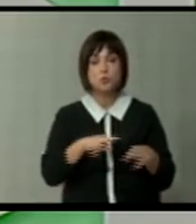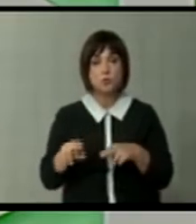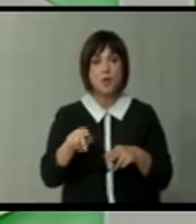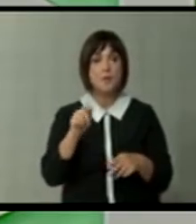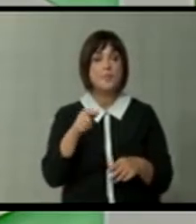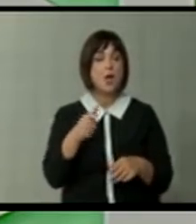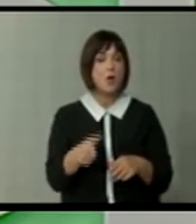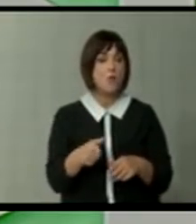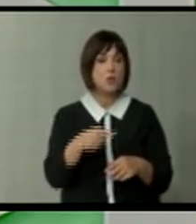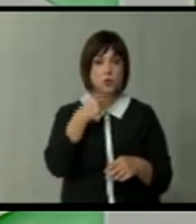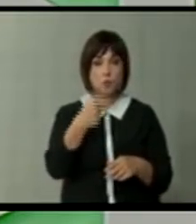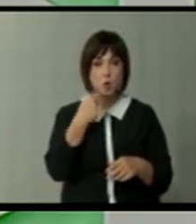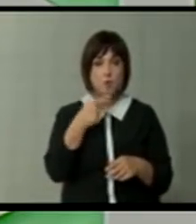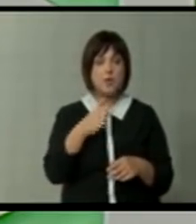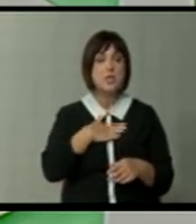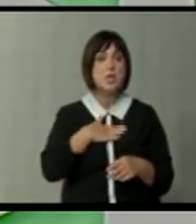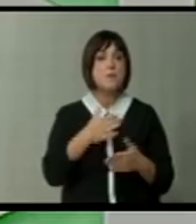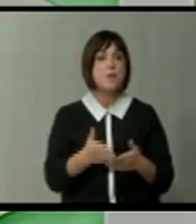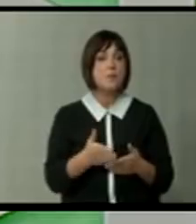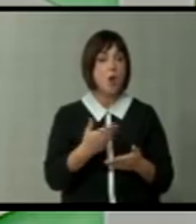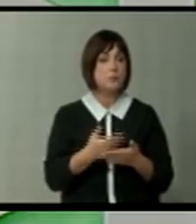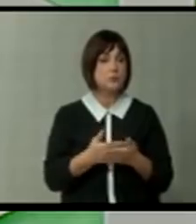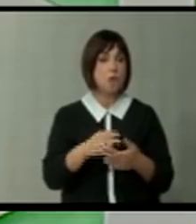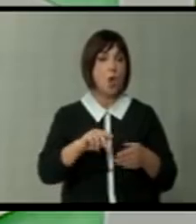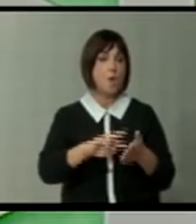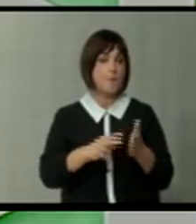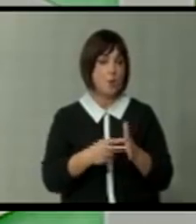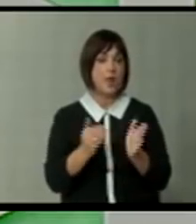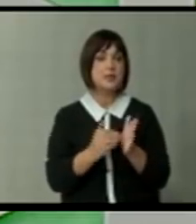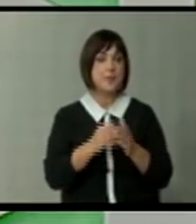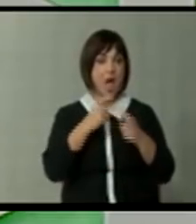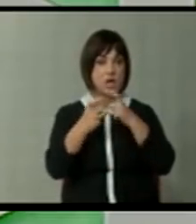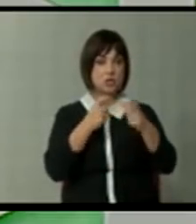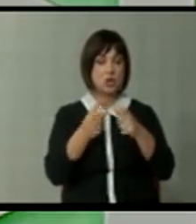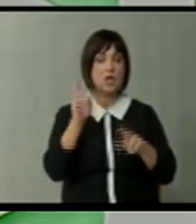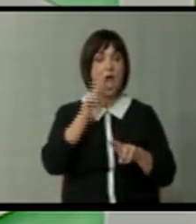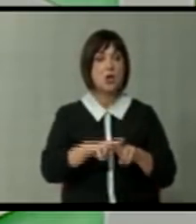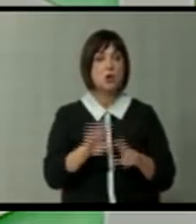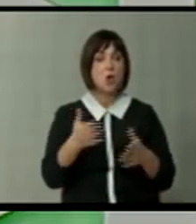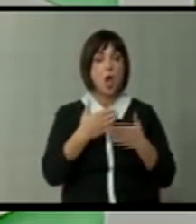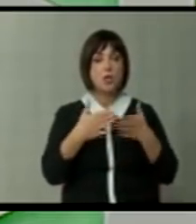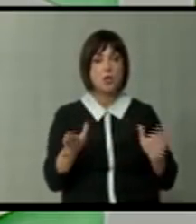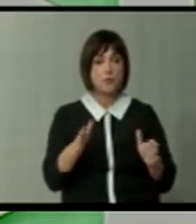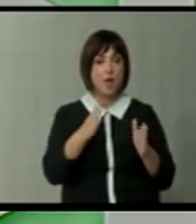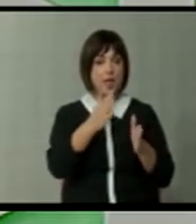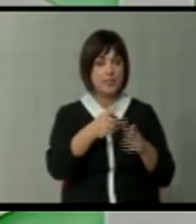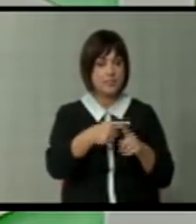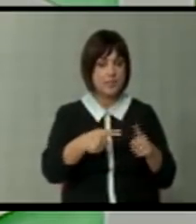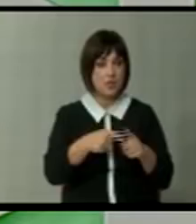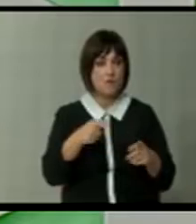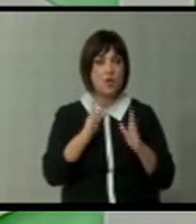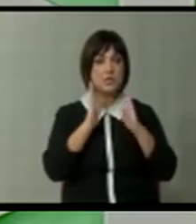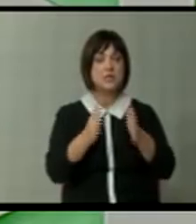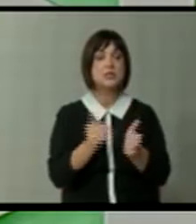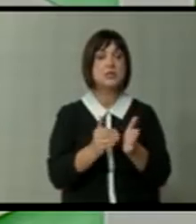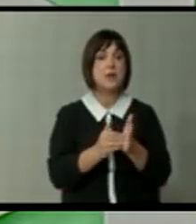така натаму. Говори за тоа дека ние имаме суштински проблем и треба да разговараме за решенијата кога ќе ќе ги отвориме поглавијата. Во таа